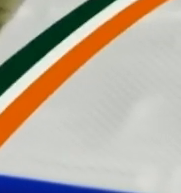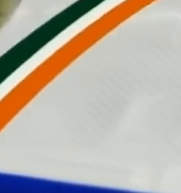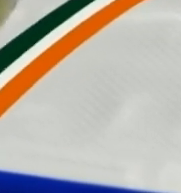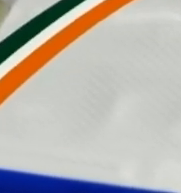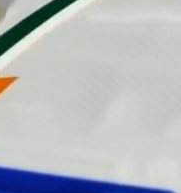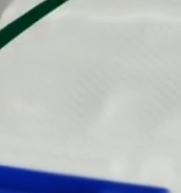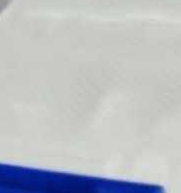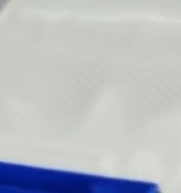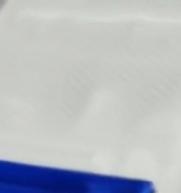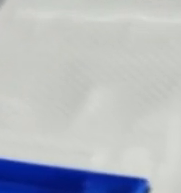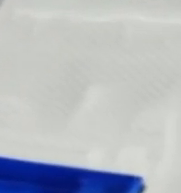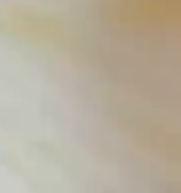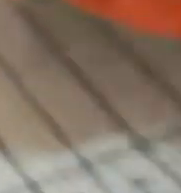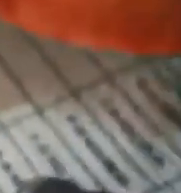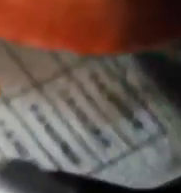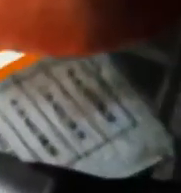Sous Société